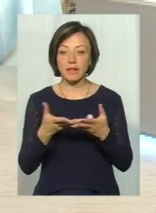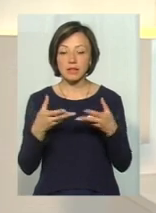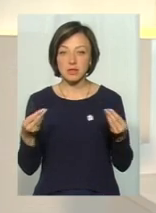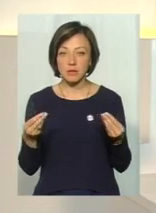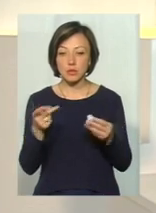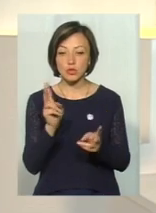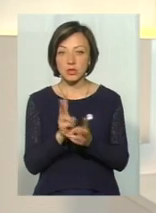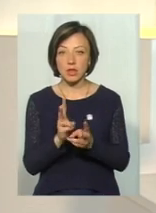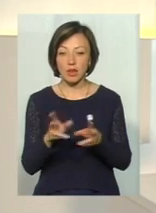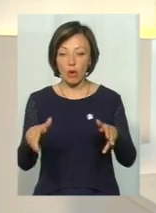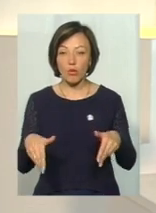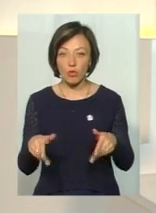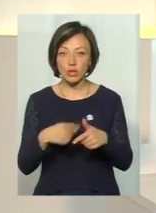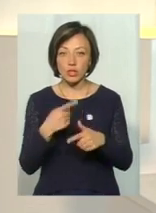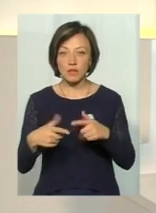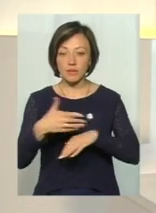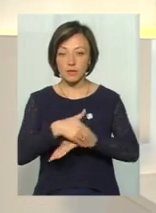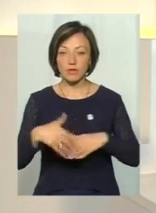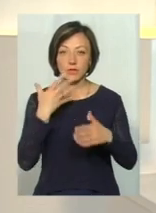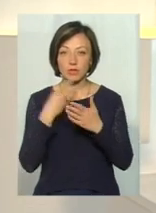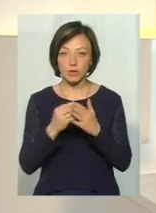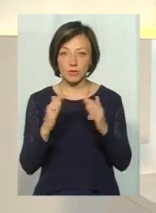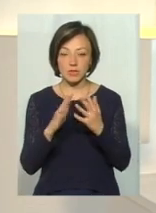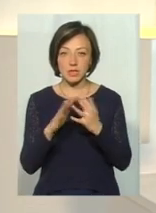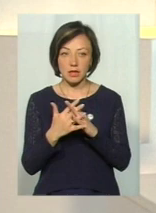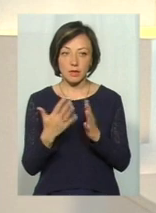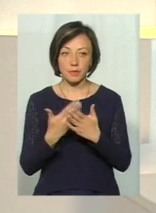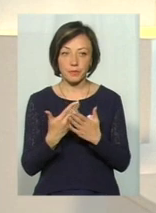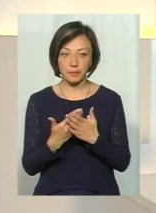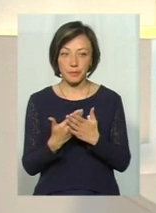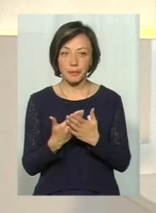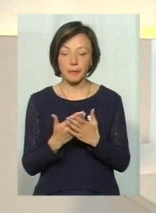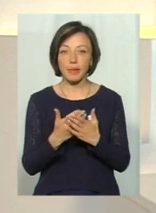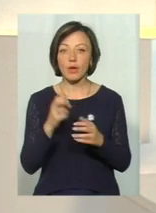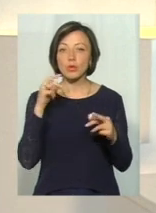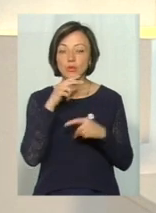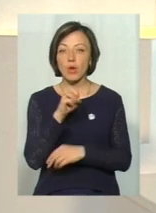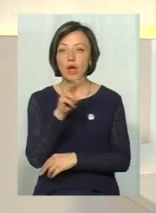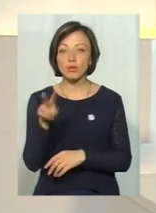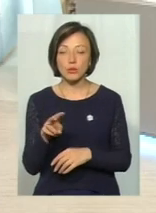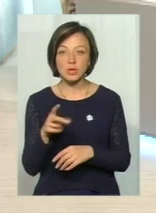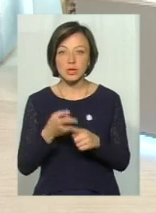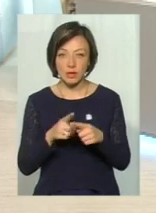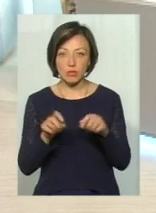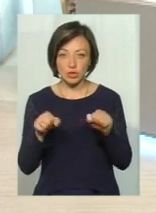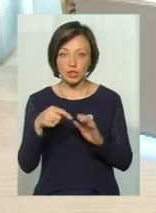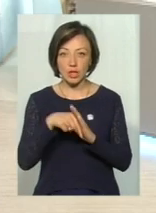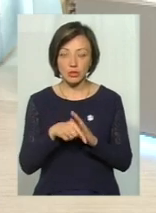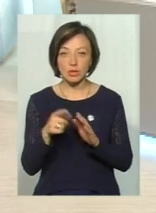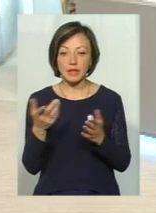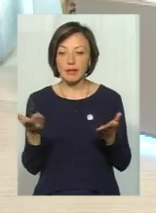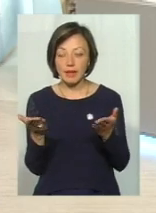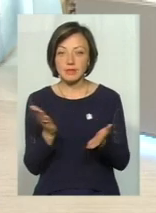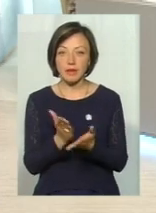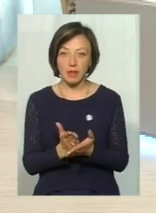до прикладу, ми зустріли на городі чи в подвір'ї, там, да, там, селі, до прикладу, от саме отруйну змію, Гадюку, то це може говорити, що от